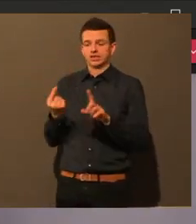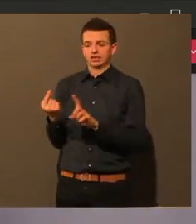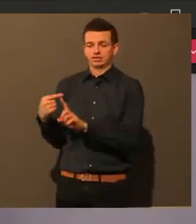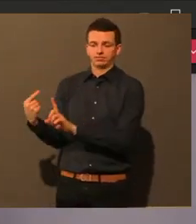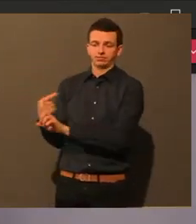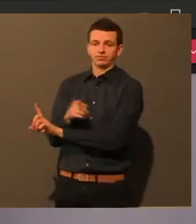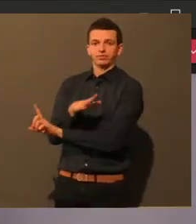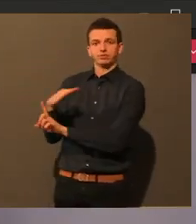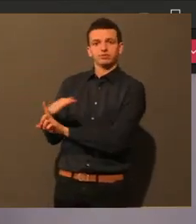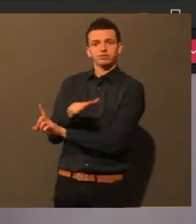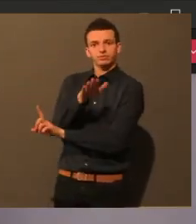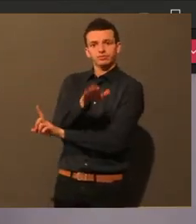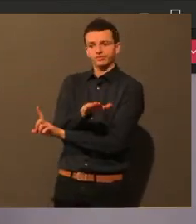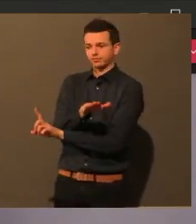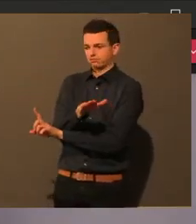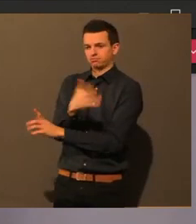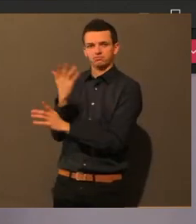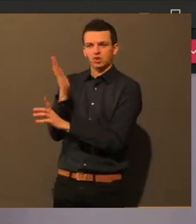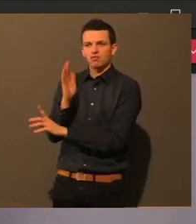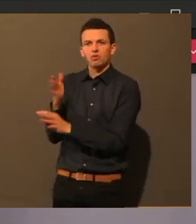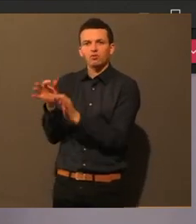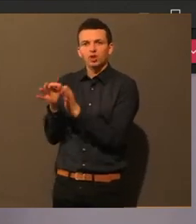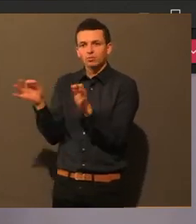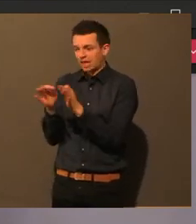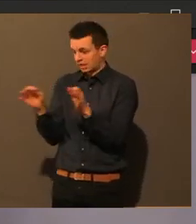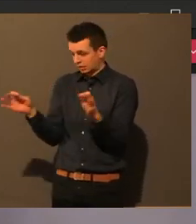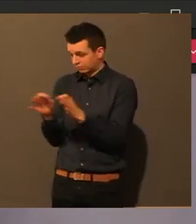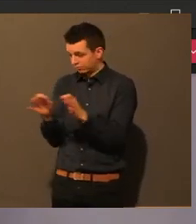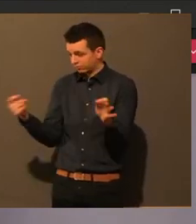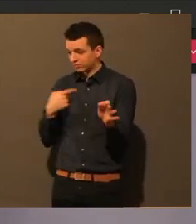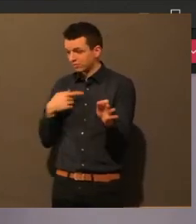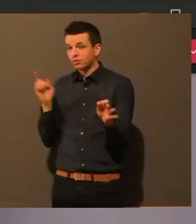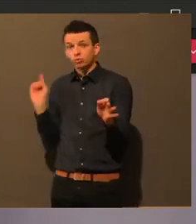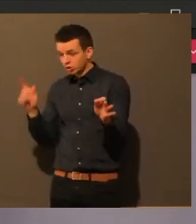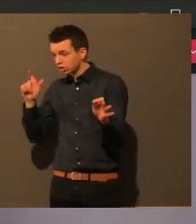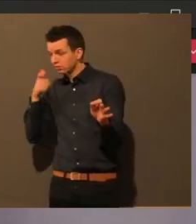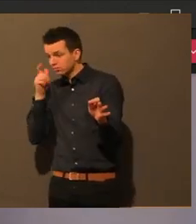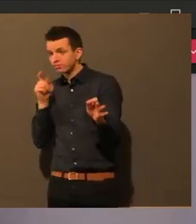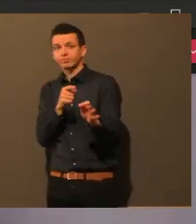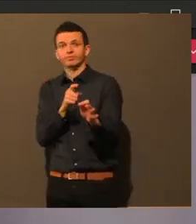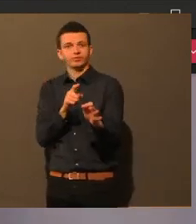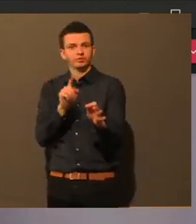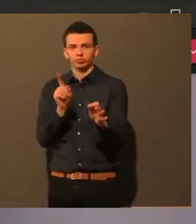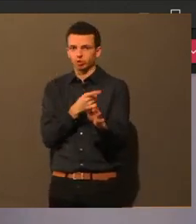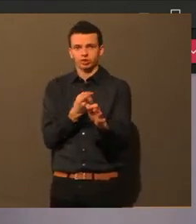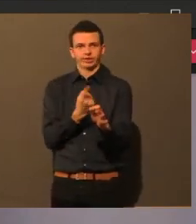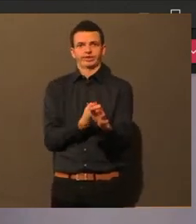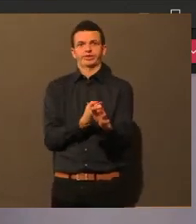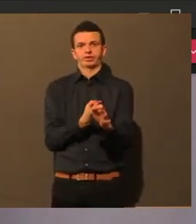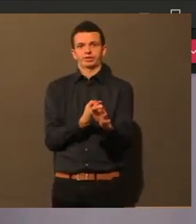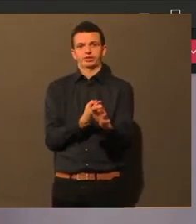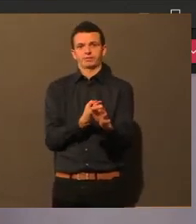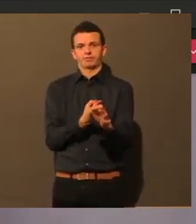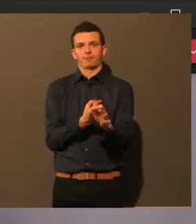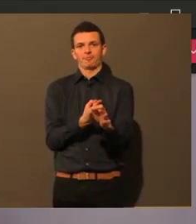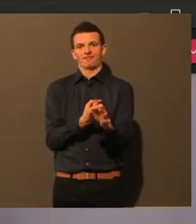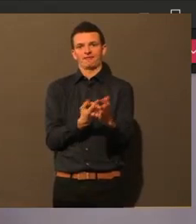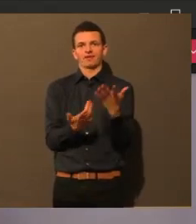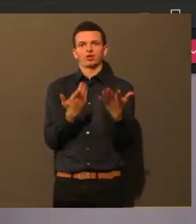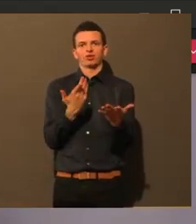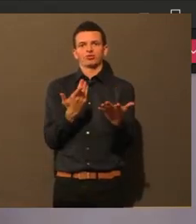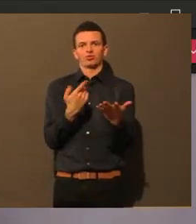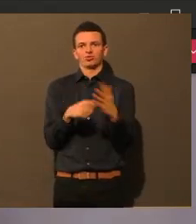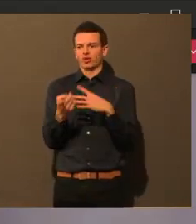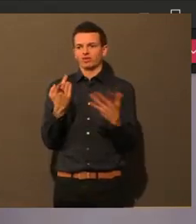ich weiß es nicht, vielleicht lässt es sich ja oder gerade im Rahmen jetzt des Lockdowns, vielleicht sollte man anstelle einen Flickenteppich zu